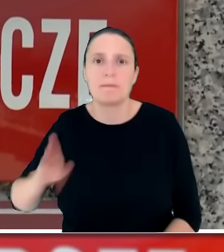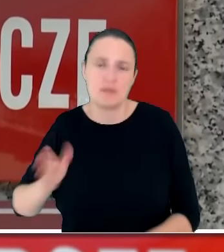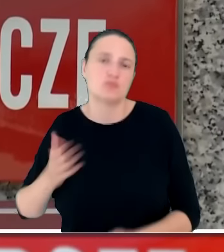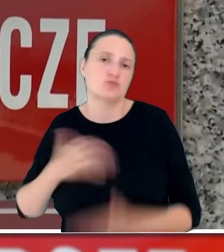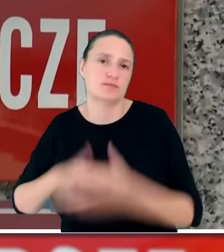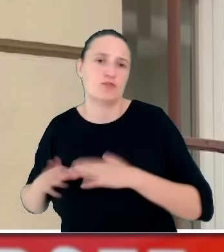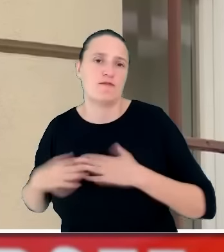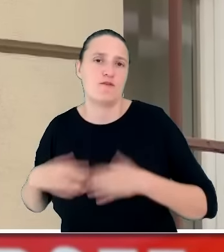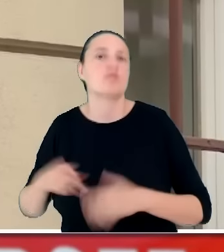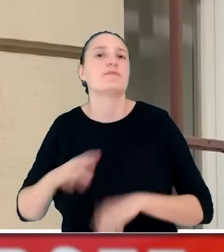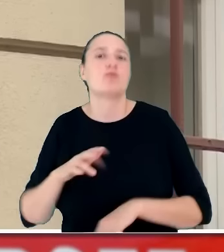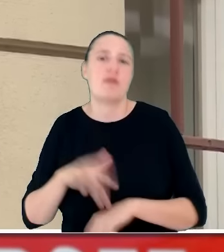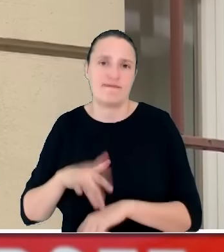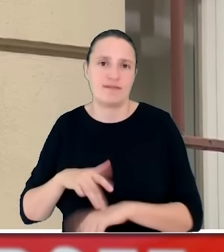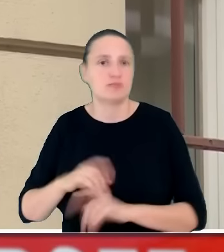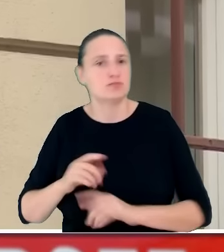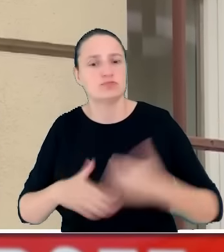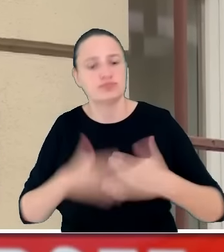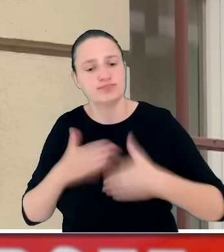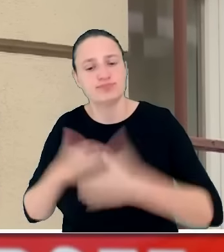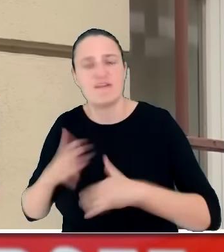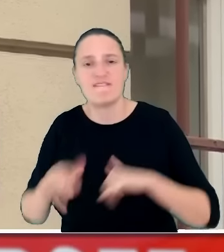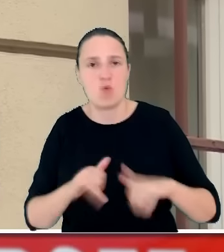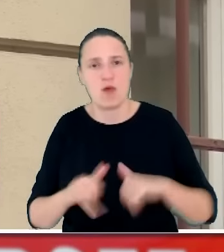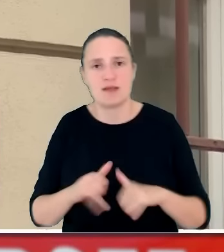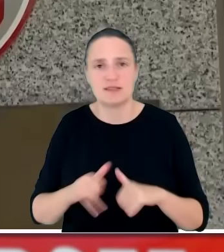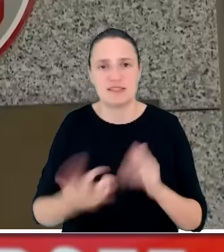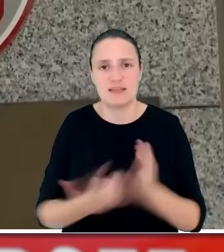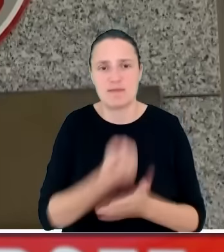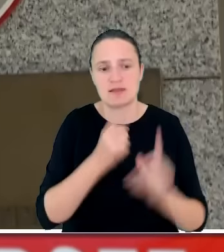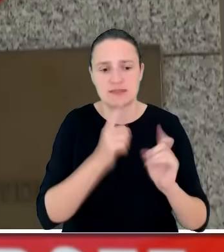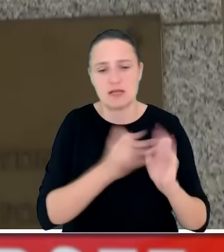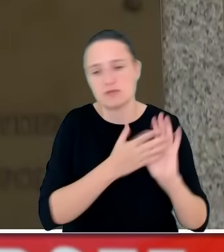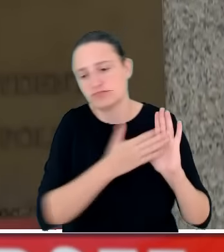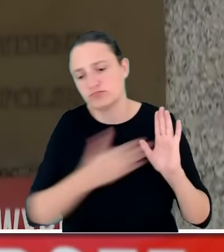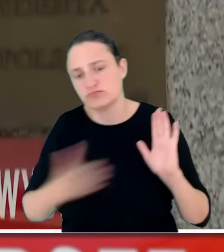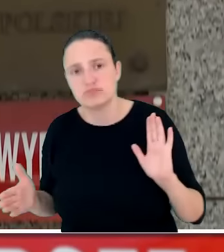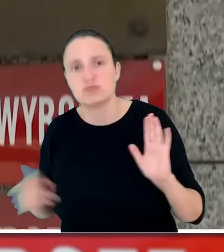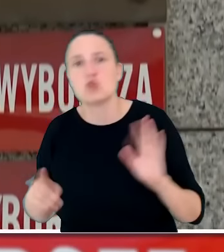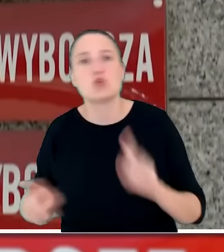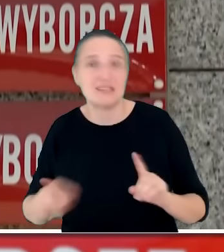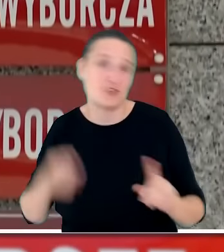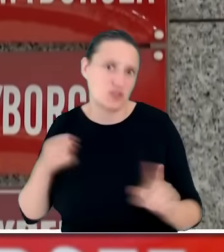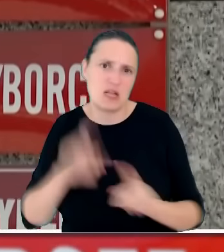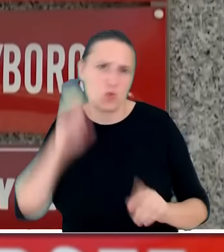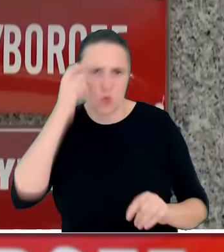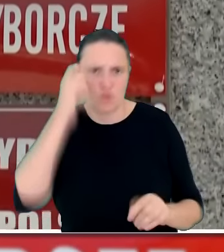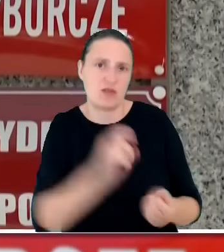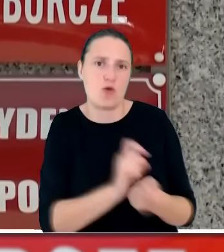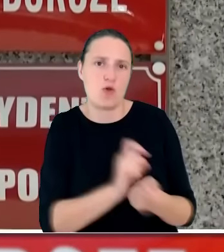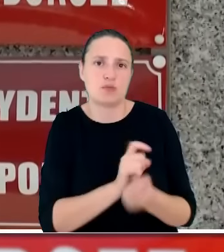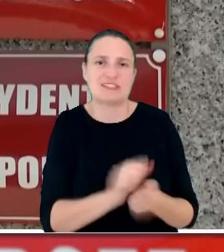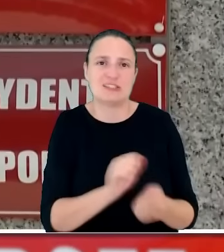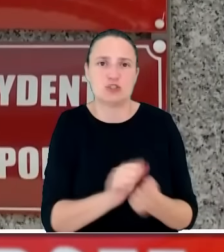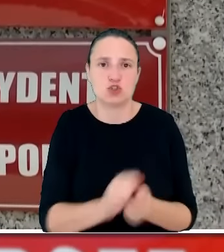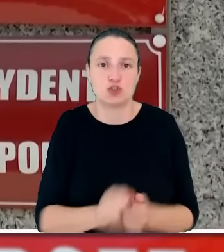zdarzeń, które dzieją się od początku przejmowania władzy. Czyli zdarzeń polegających na tym, że mamy zniszczyć opozycję. Zdarzeń, które